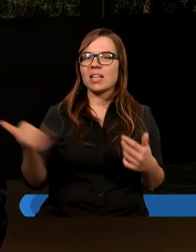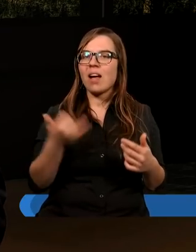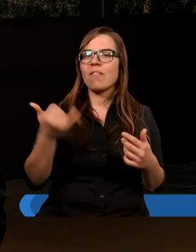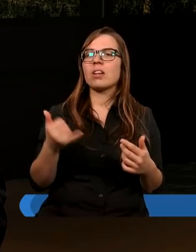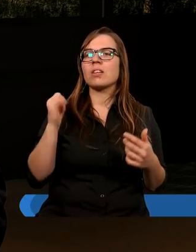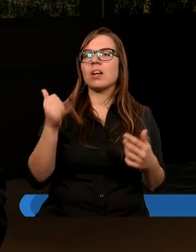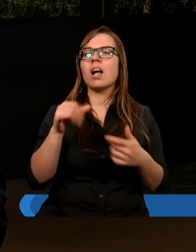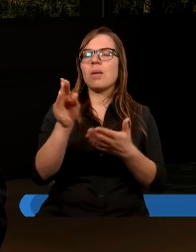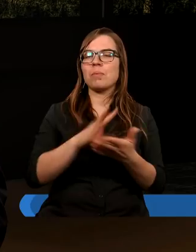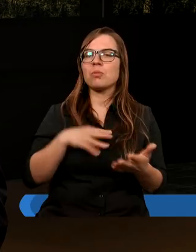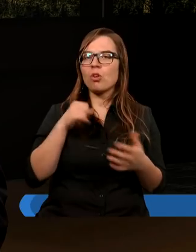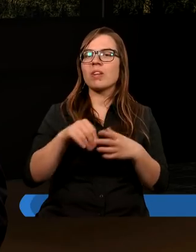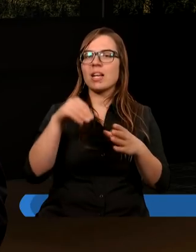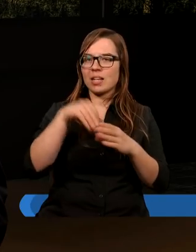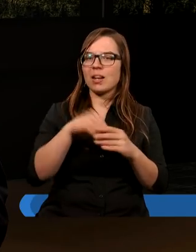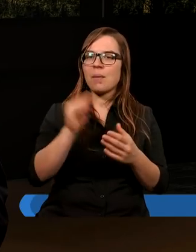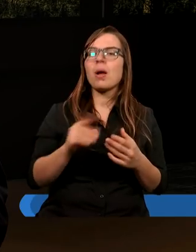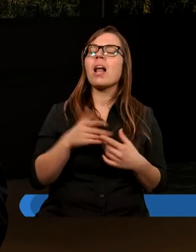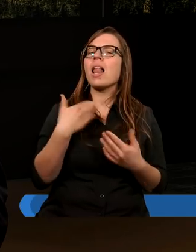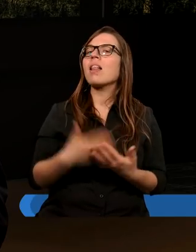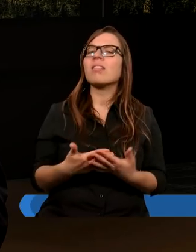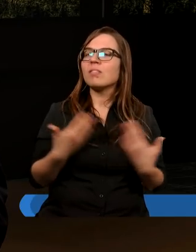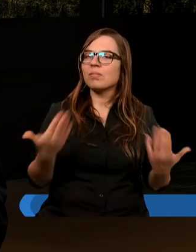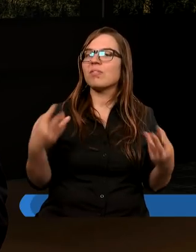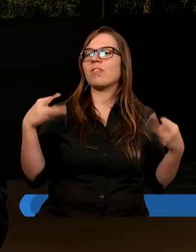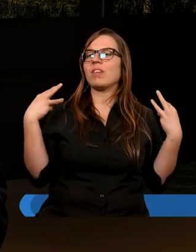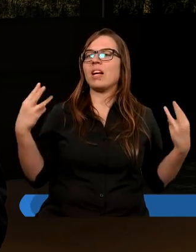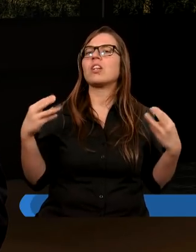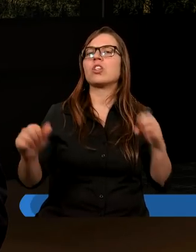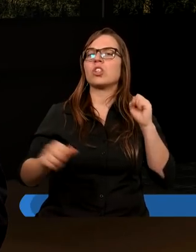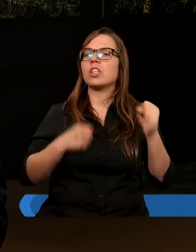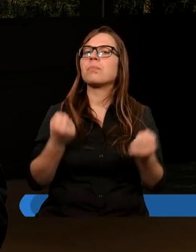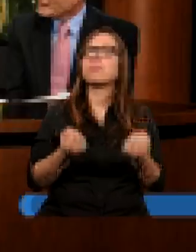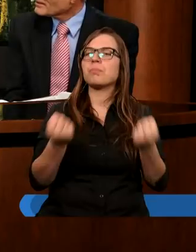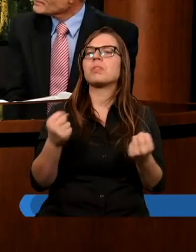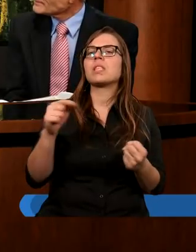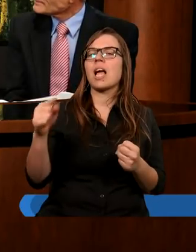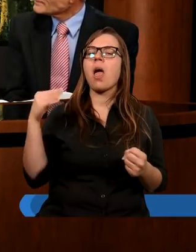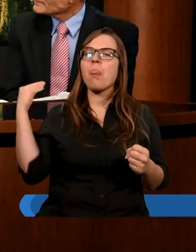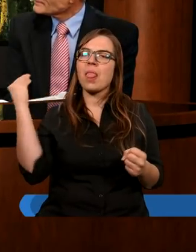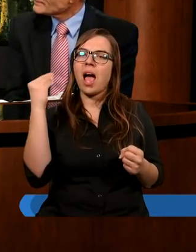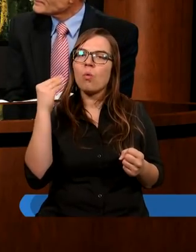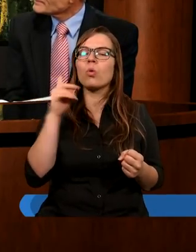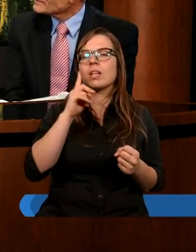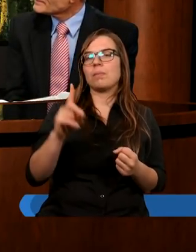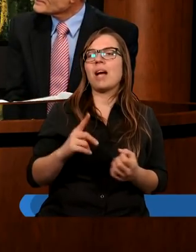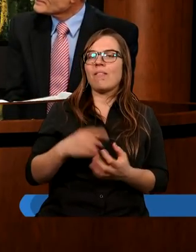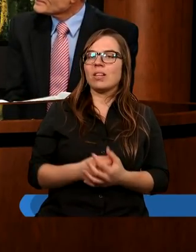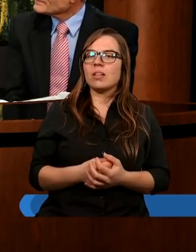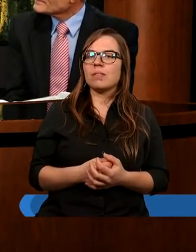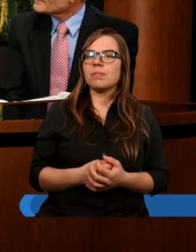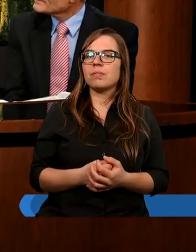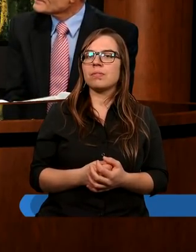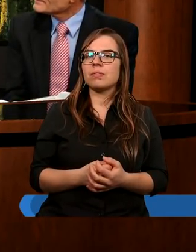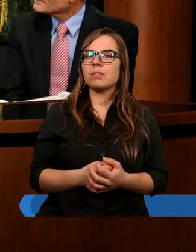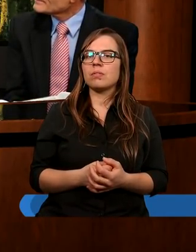jak wyjaśnia Pismo Święte. I dlatego jest tak ważne, żebyśmy się trzymali tej nauki. Jest w